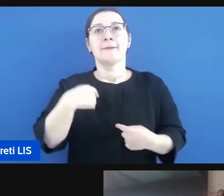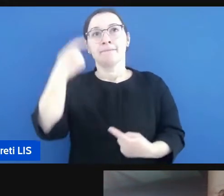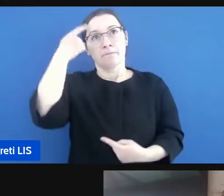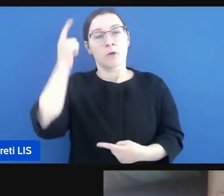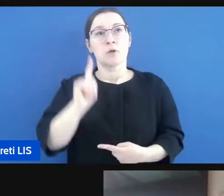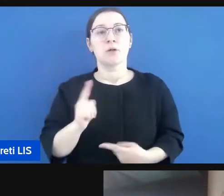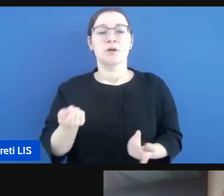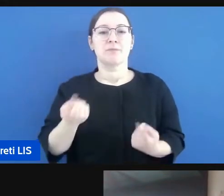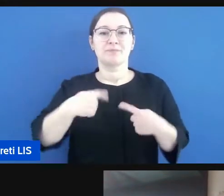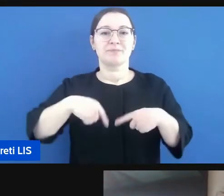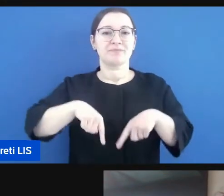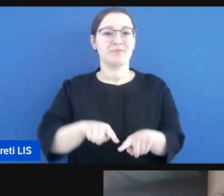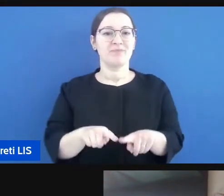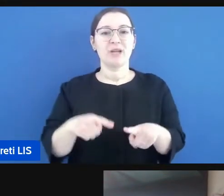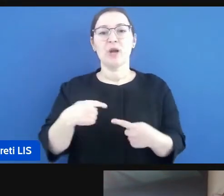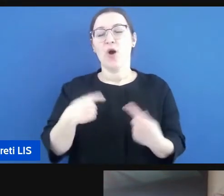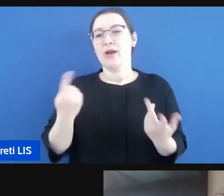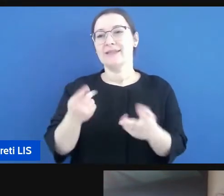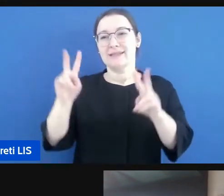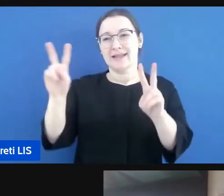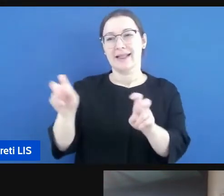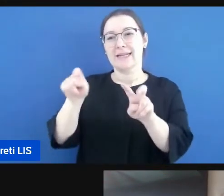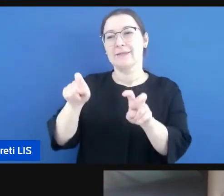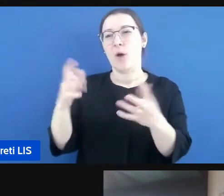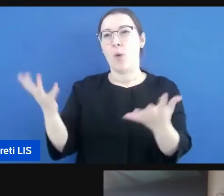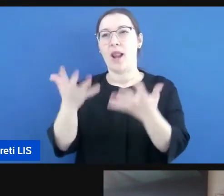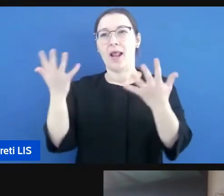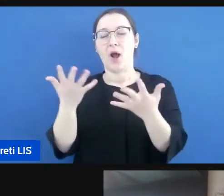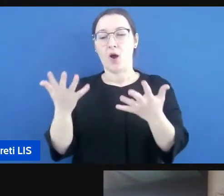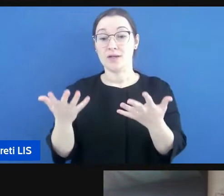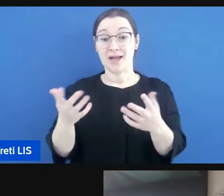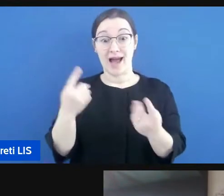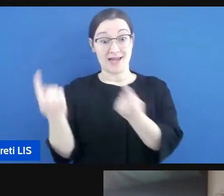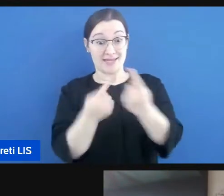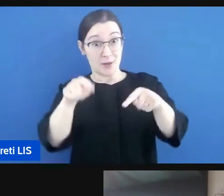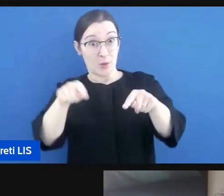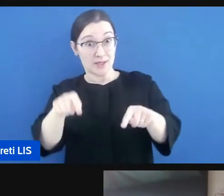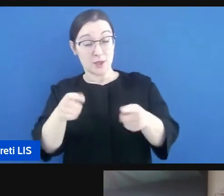li chiamiamo i case manager qualcuno che si occupi di